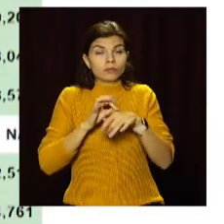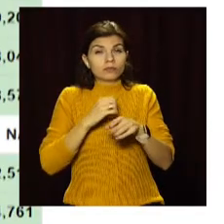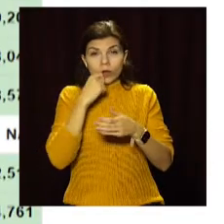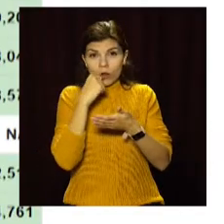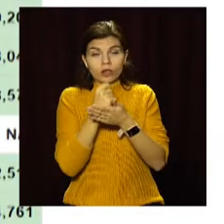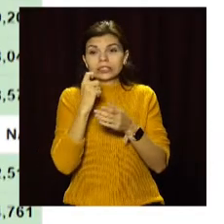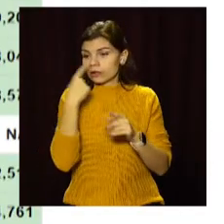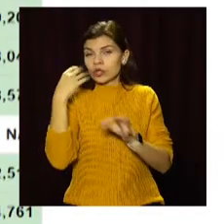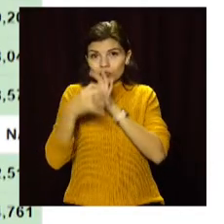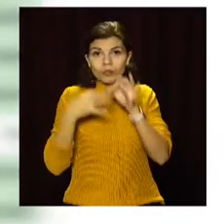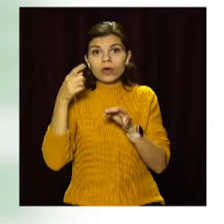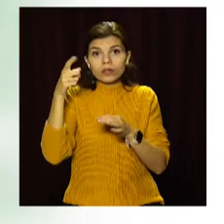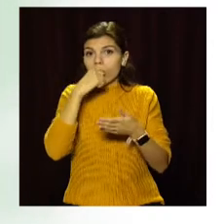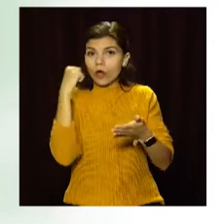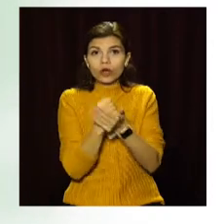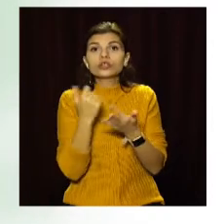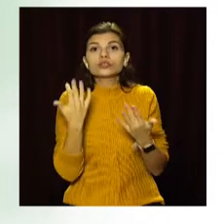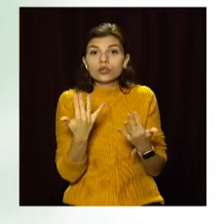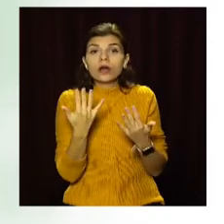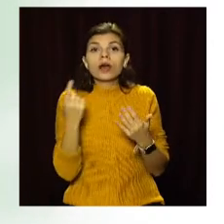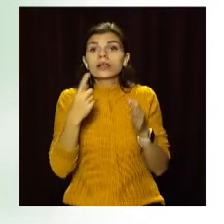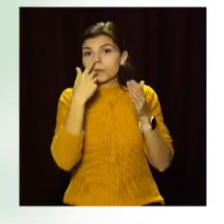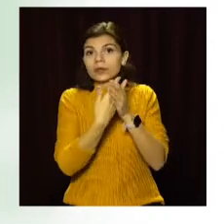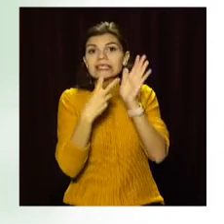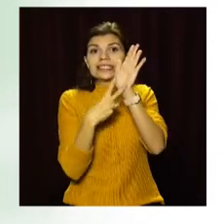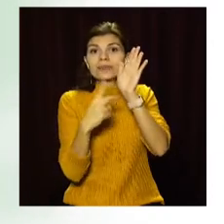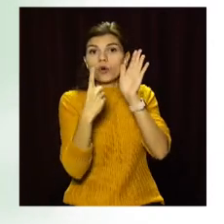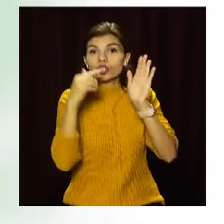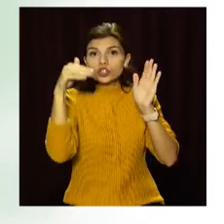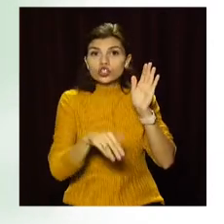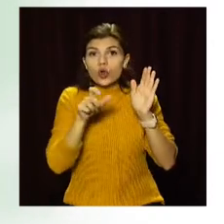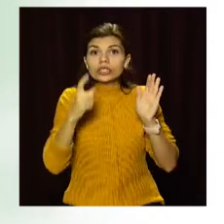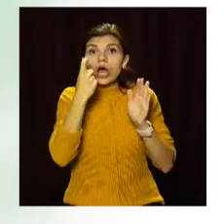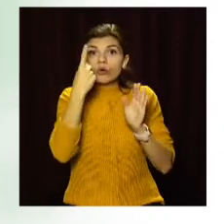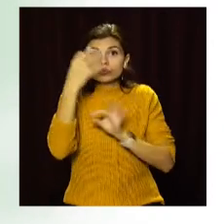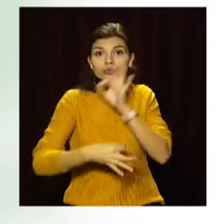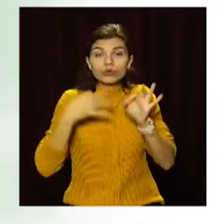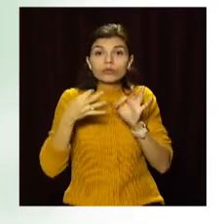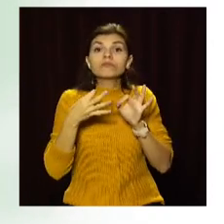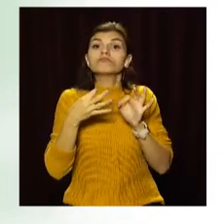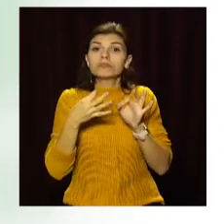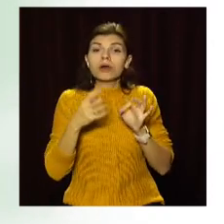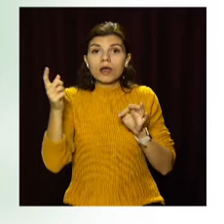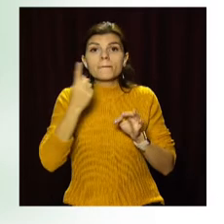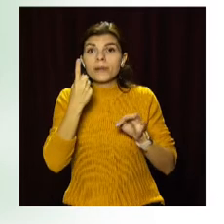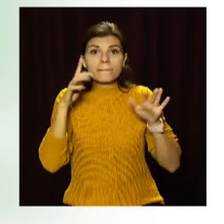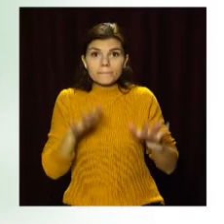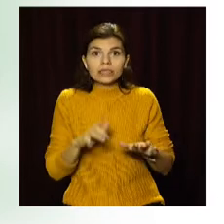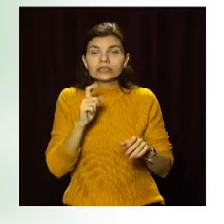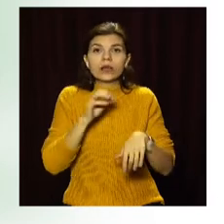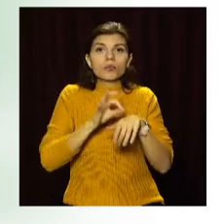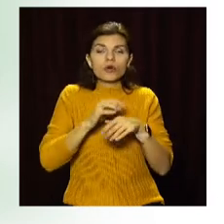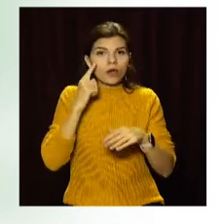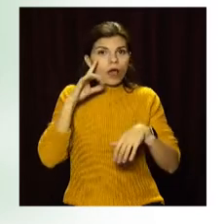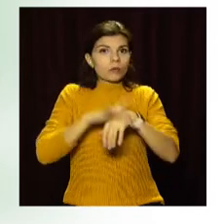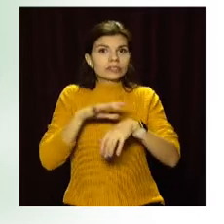попередню добу там діагностували коронавірусу понад 71 тисячі людей. Крім того, країна на першому місці за кількістю